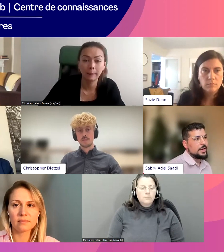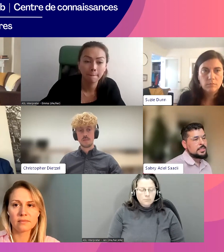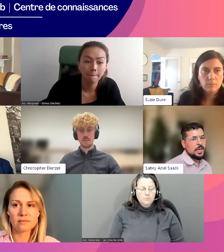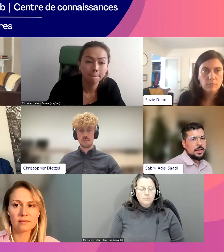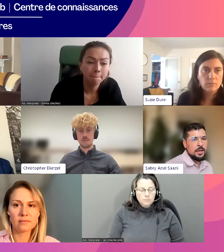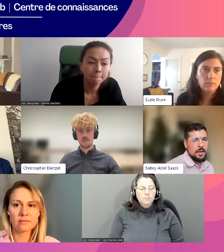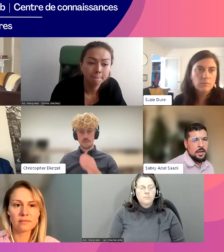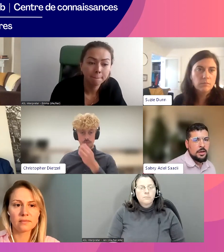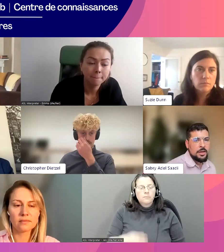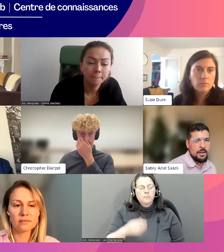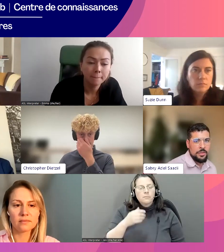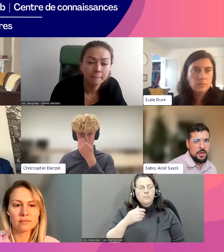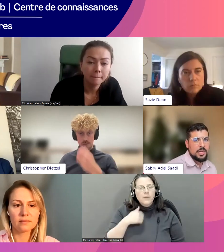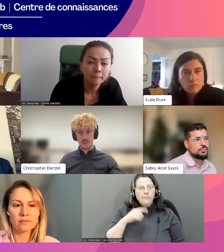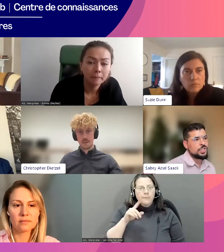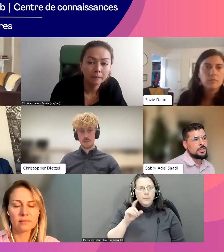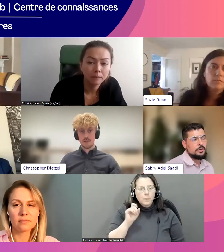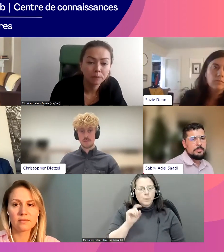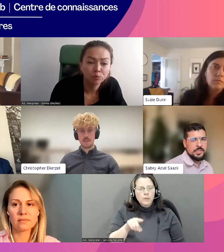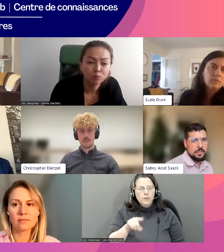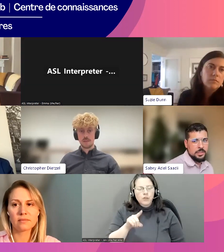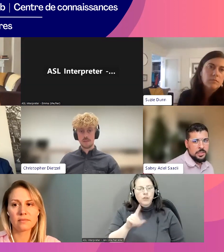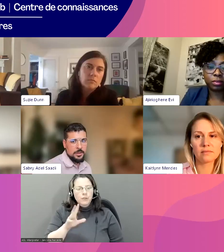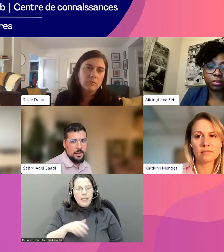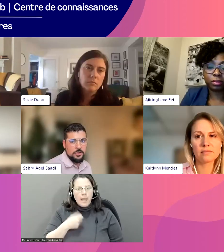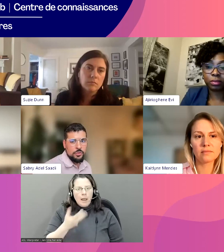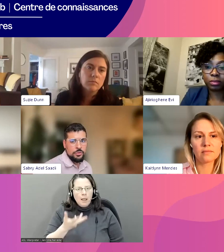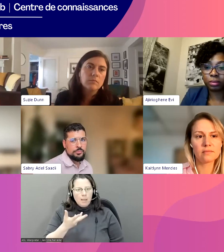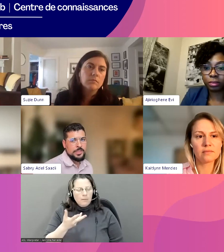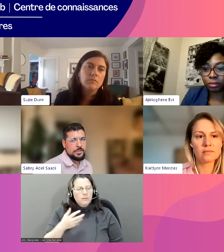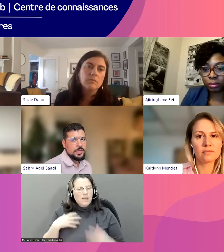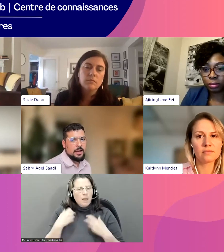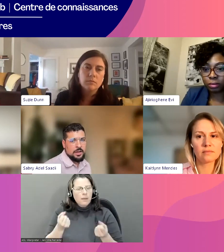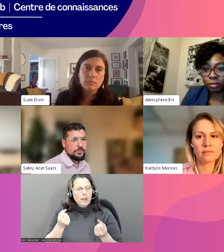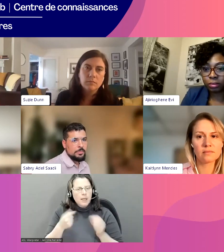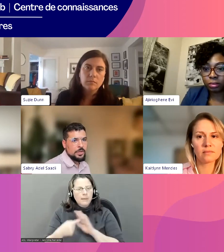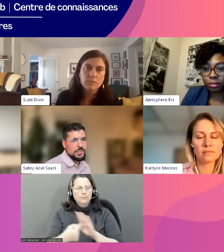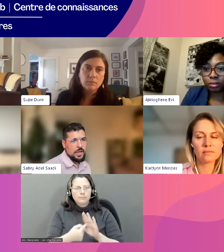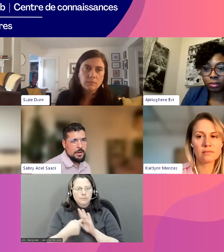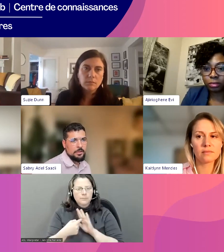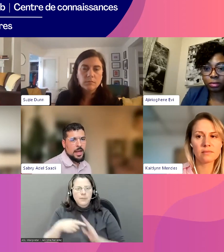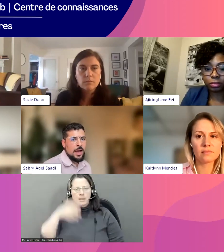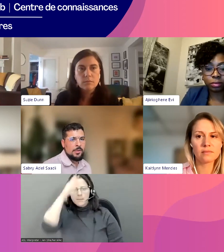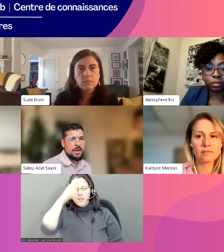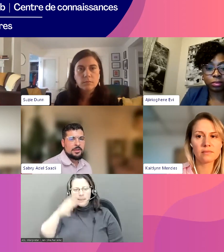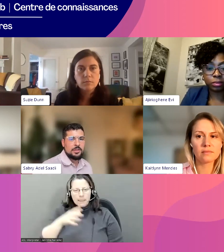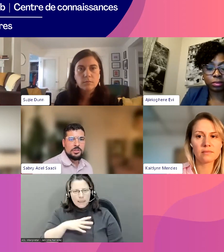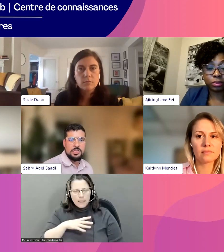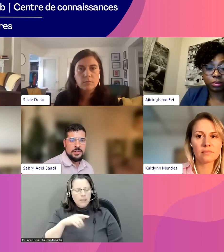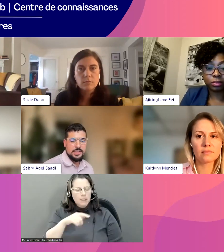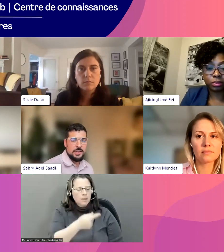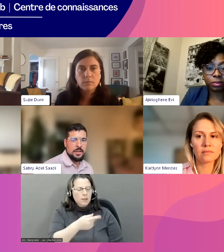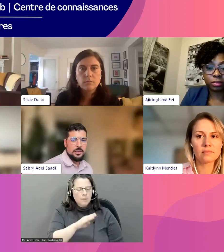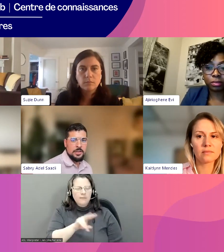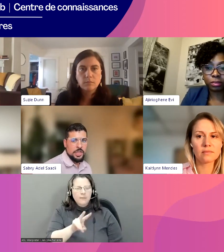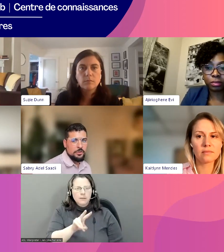violence fondée sur le sexe facilité par la technologie et des expressions malsaines de la masculinité. Auriez-vous